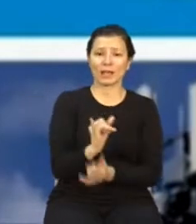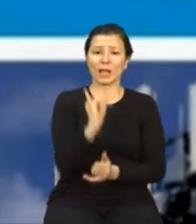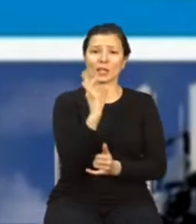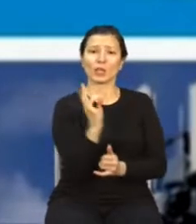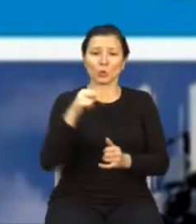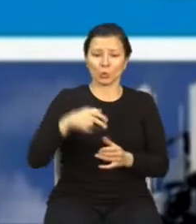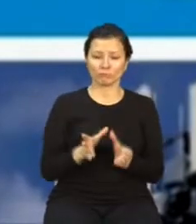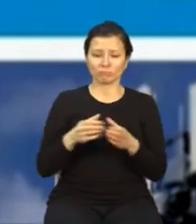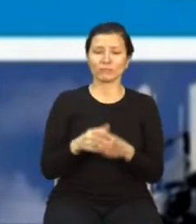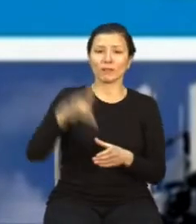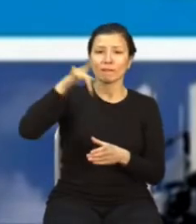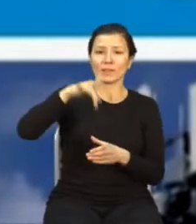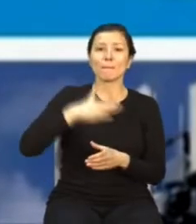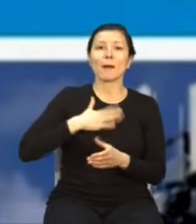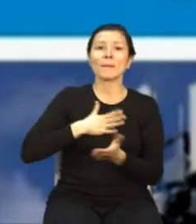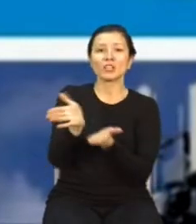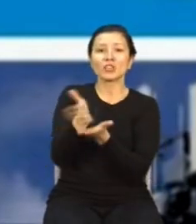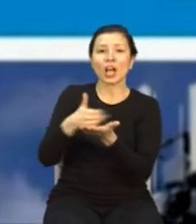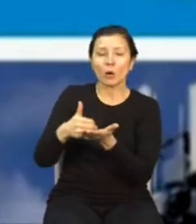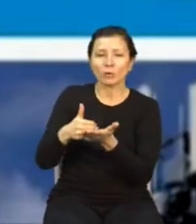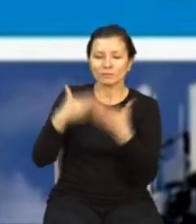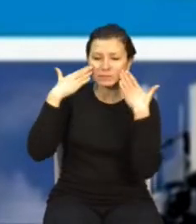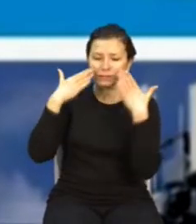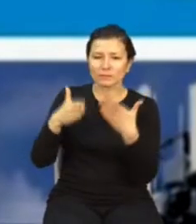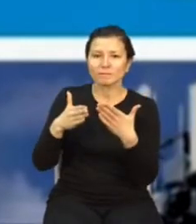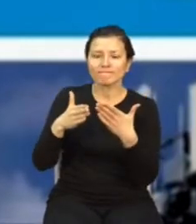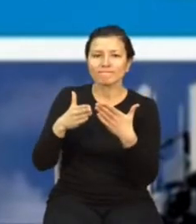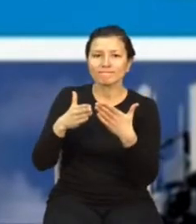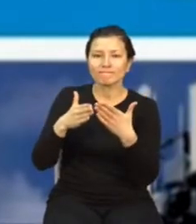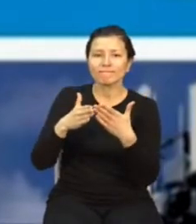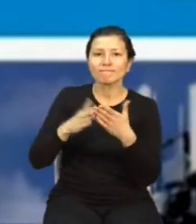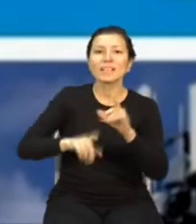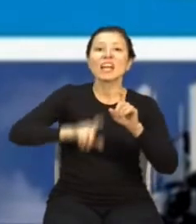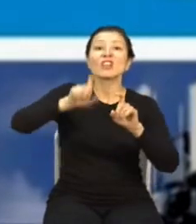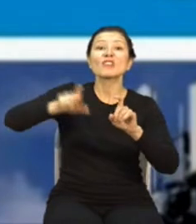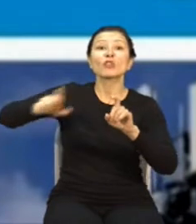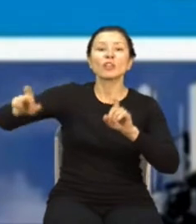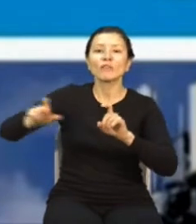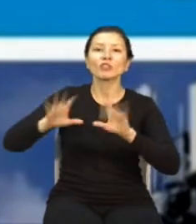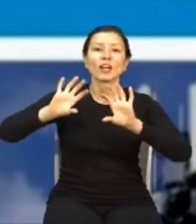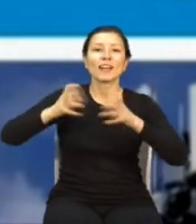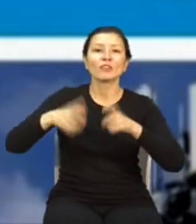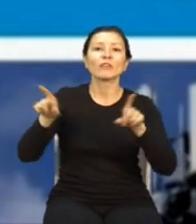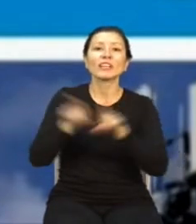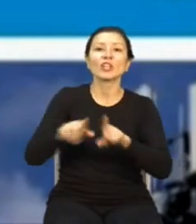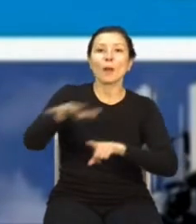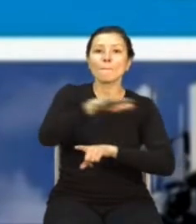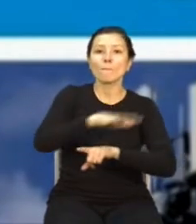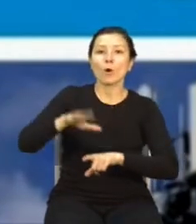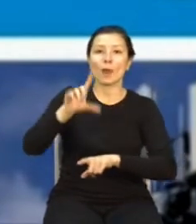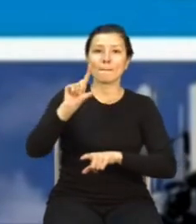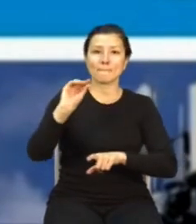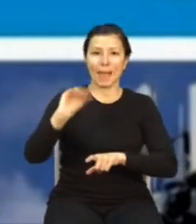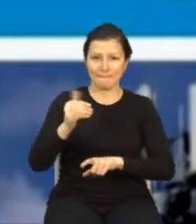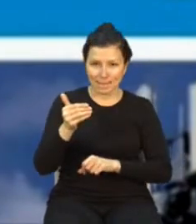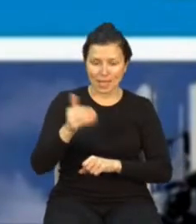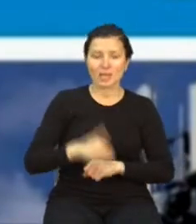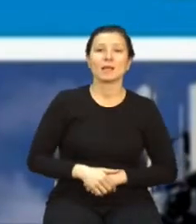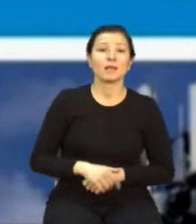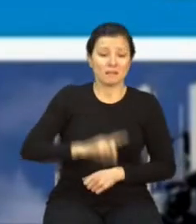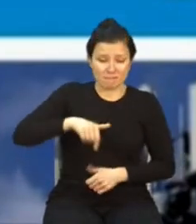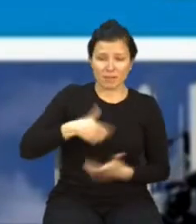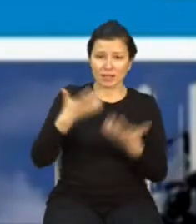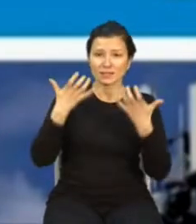sektor poświęcony częstotliwościom radiową i polom elektromagnetycznym. Zależy nam na tym, by